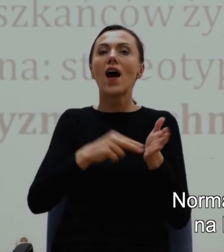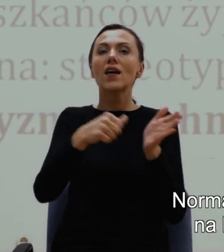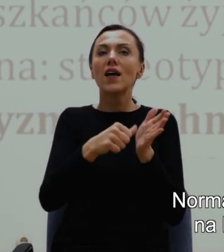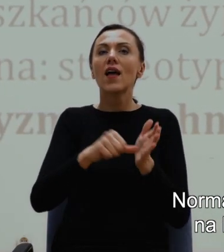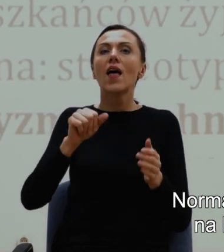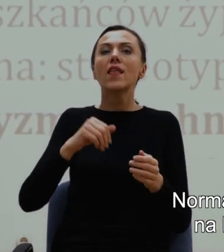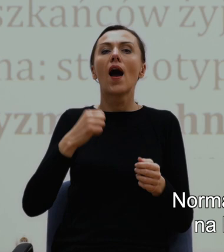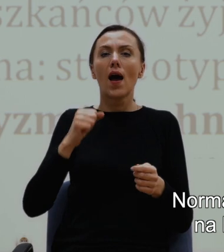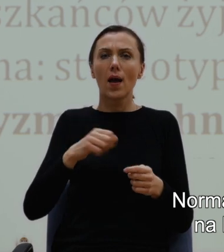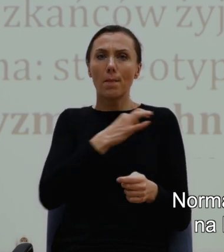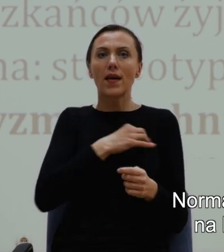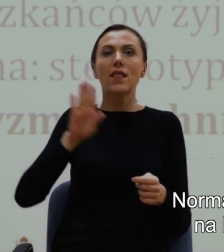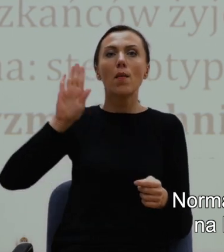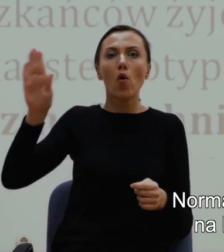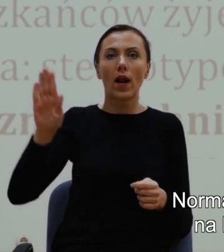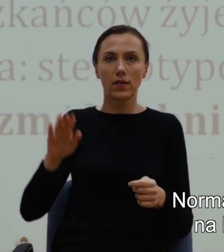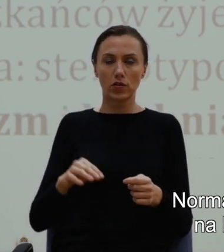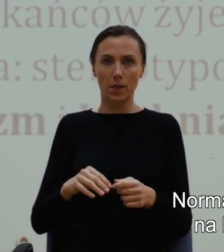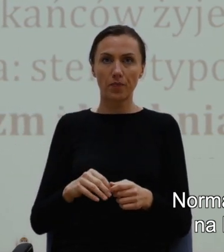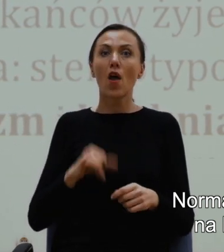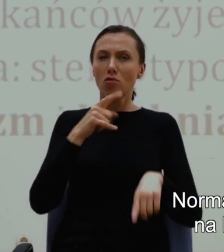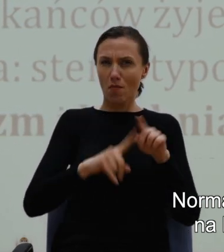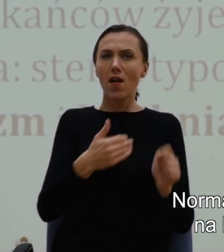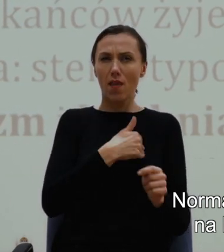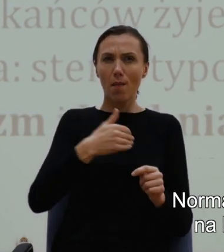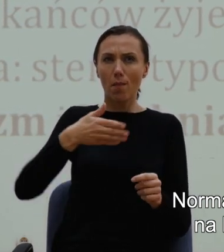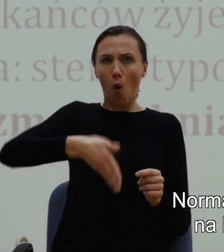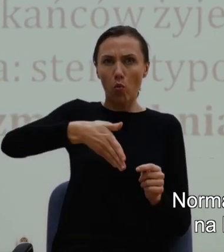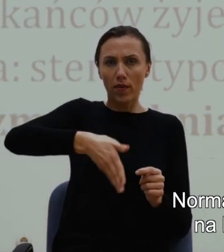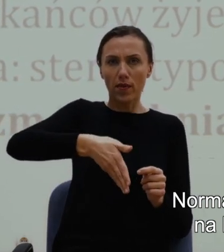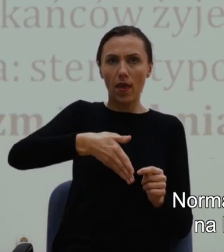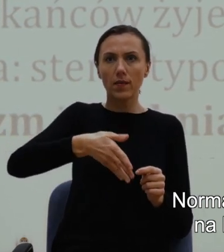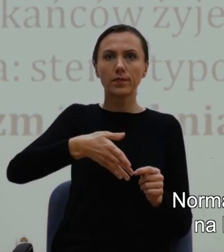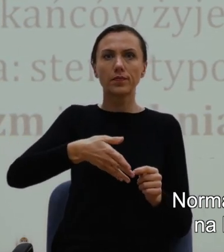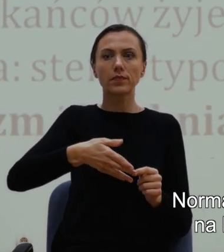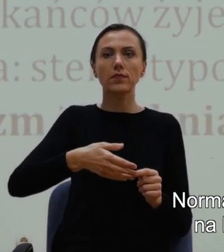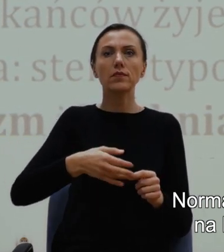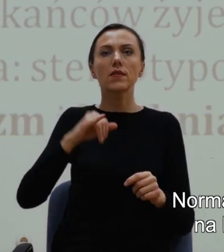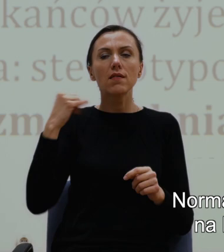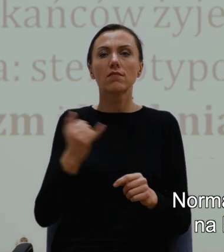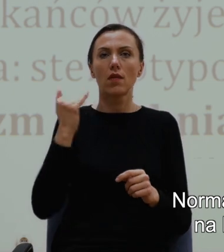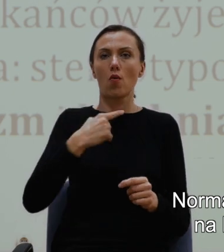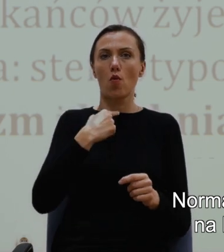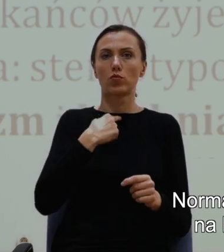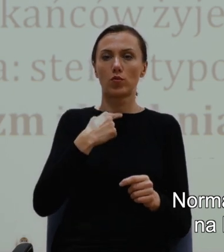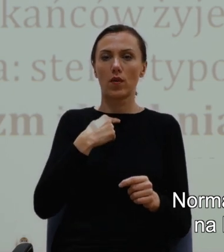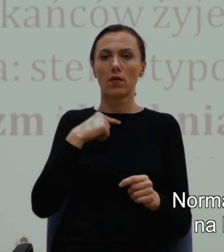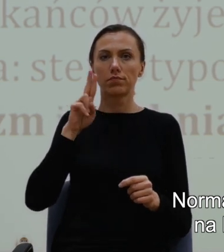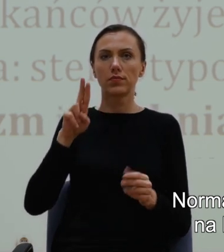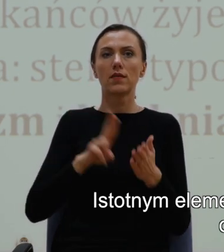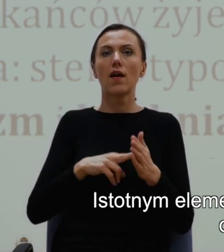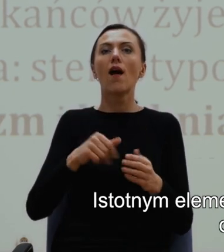Tak to normalnie południe niezmiennie głosuje na kandydata partii republikańskiej.